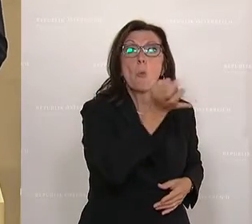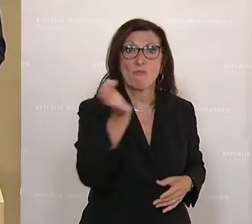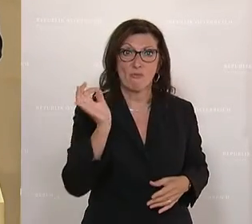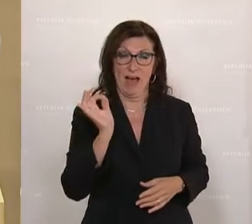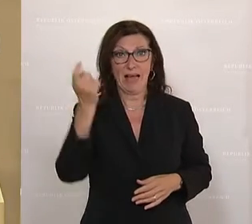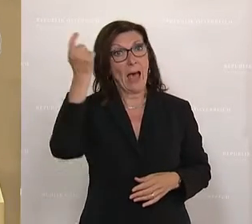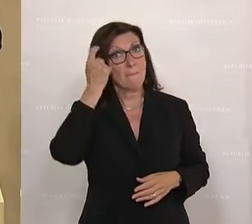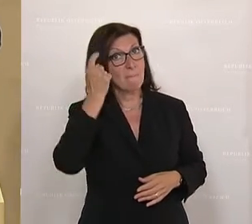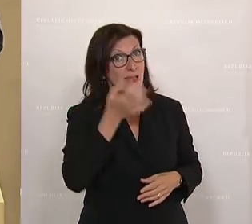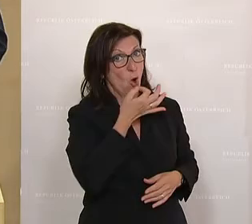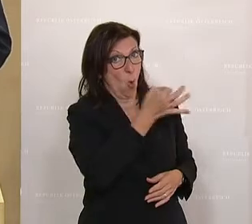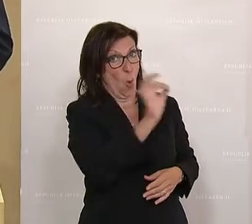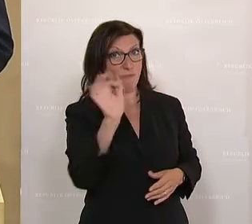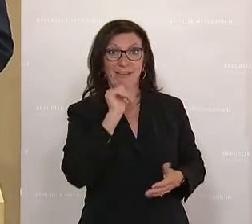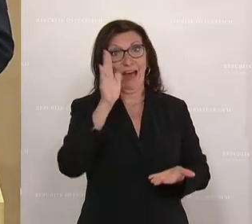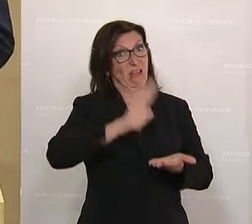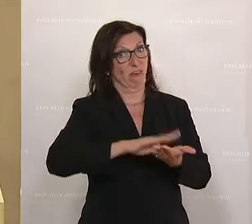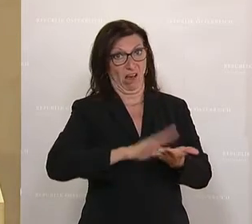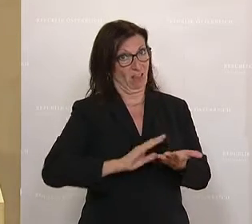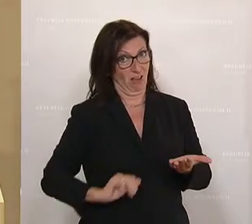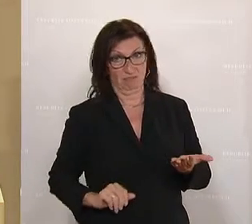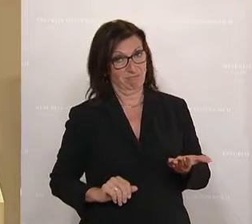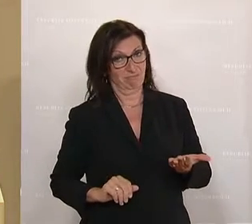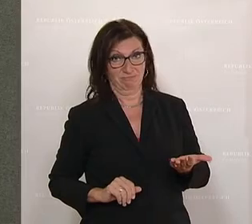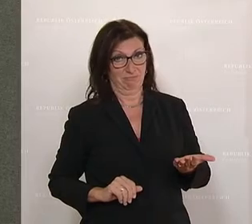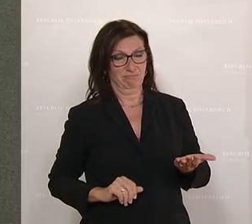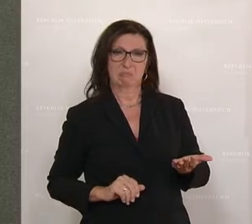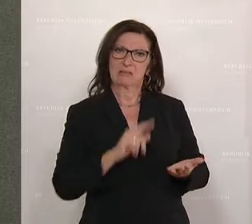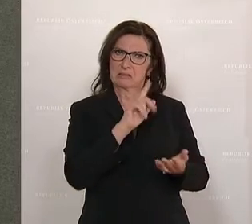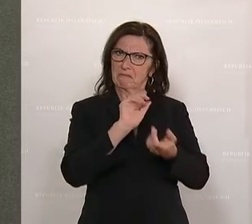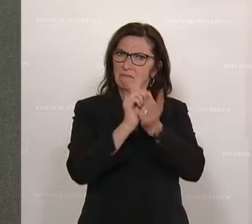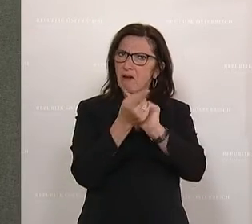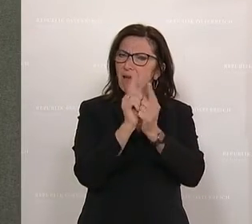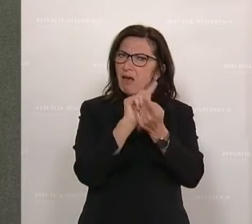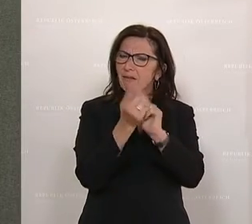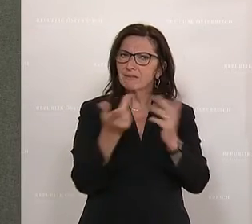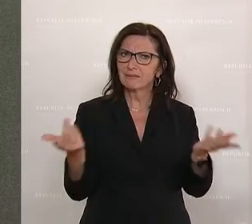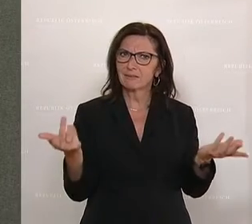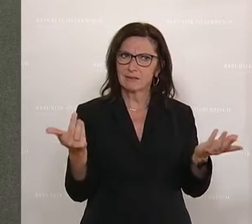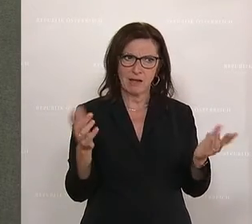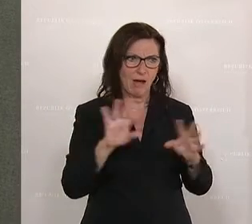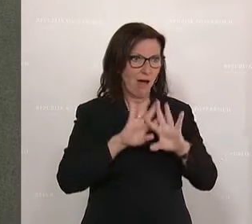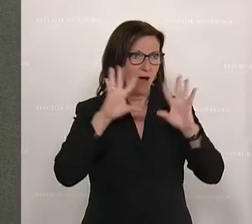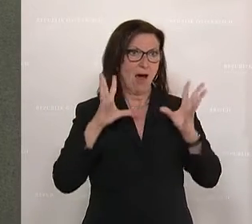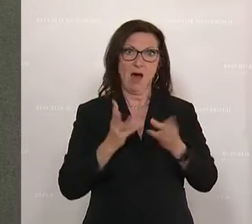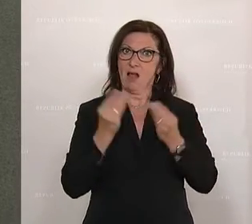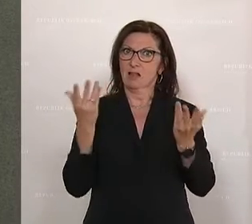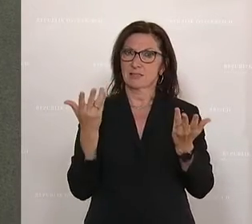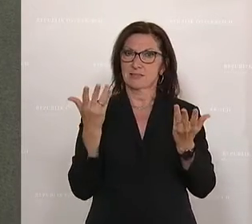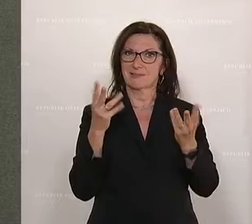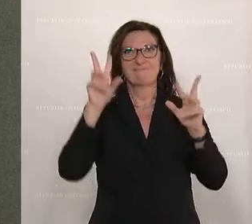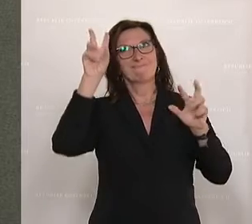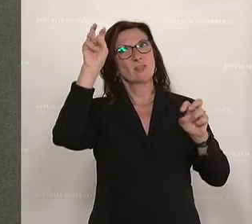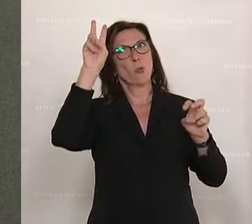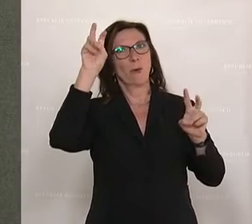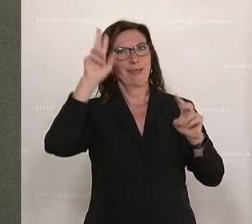erheben nicht Fakten. Sie verwechseln da Sachen. Alle diese sogenannten